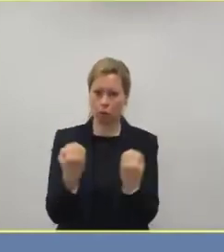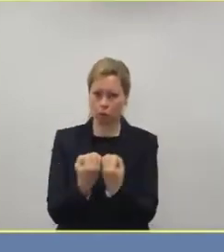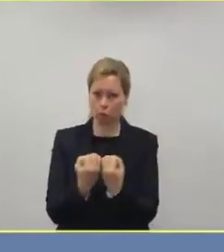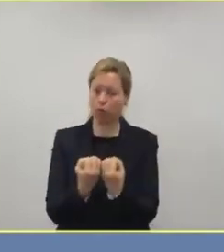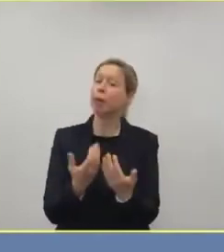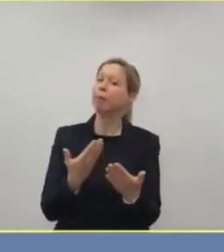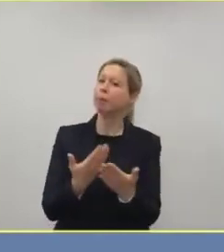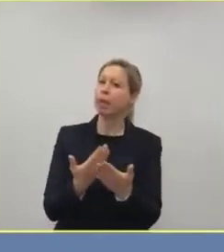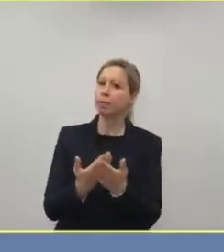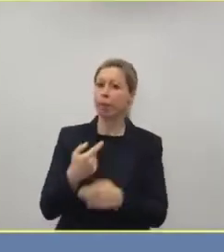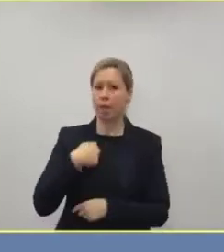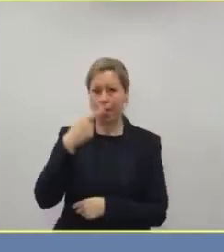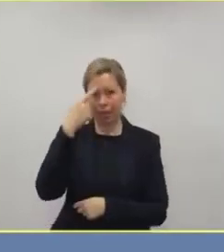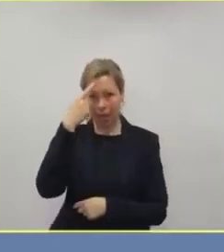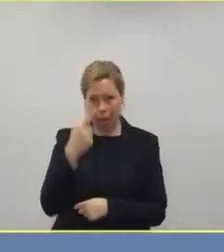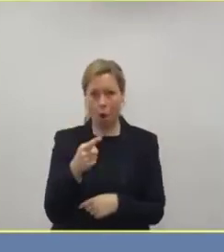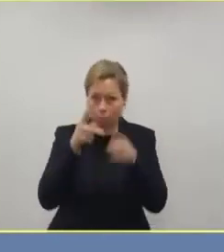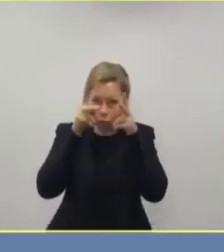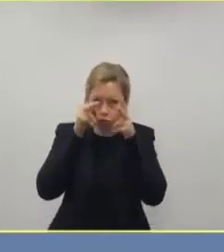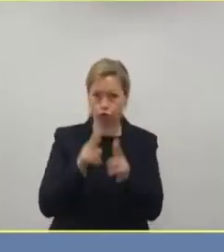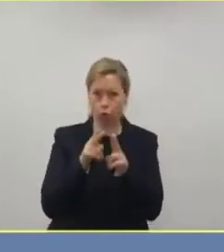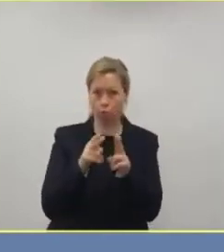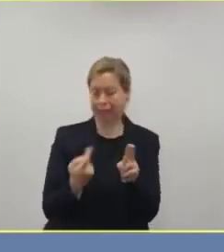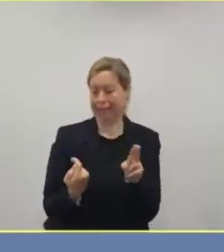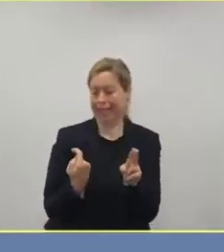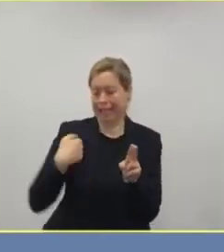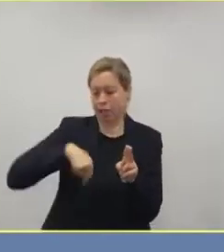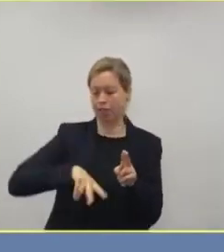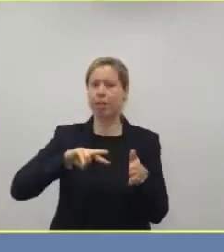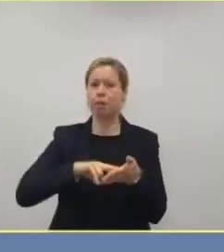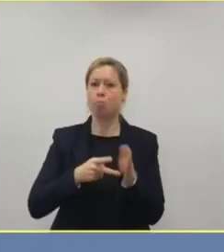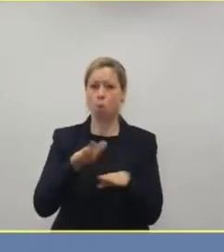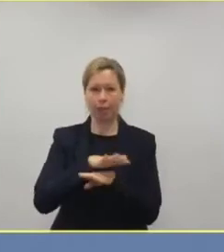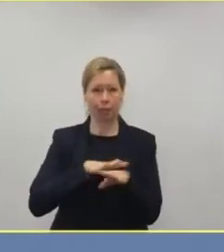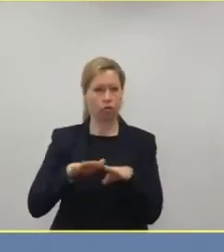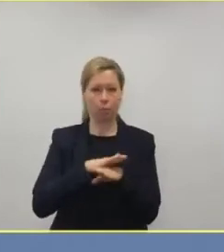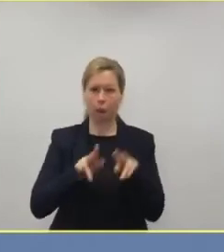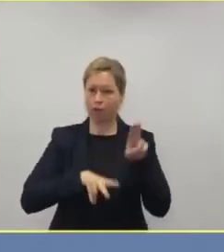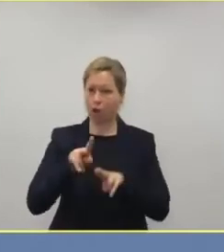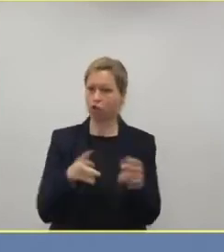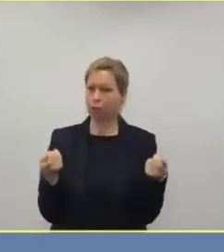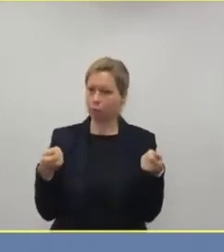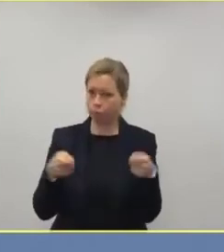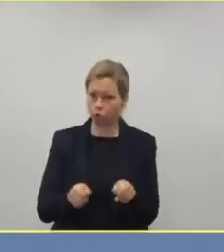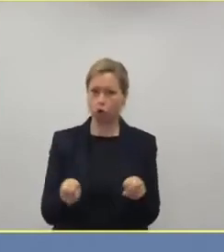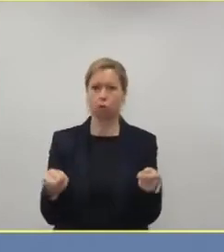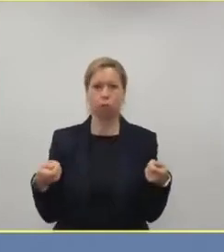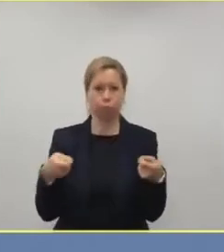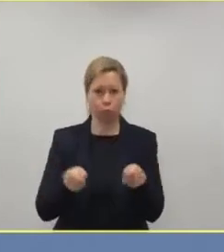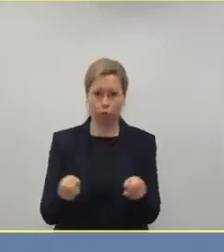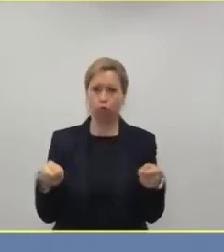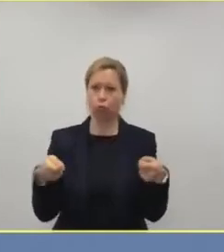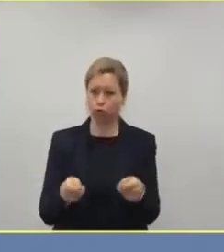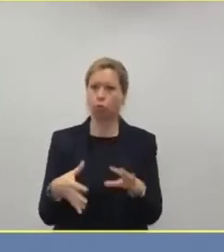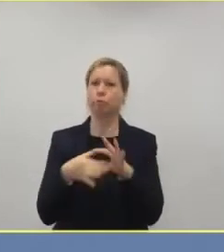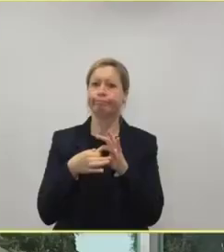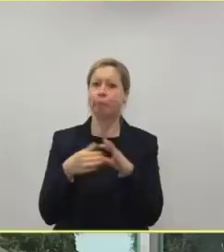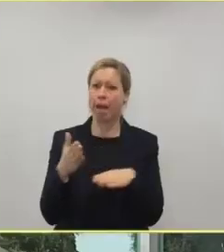dass gestern die Beschlüsse so gefallen sind, wie sie gefallen sind. Und man muss ja auch wirklich sagen,